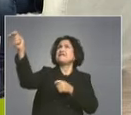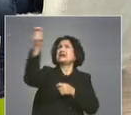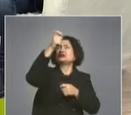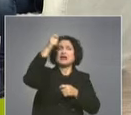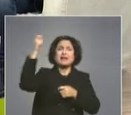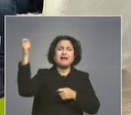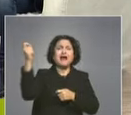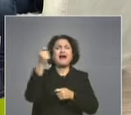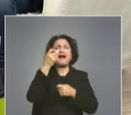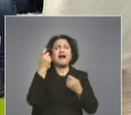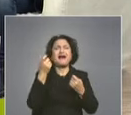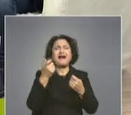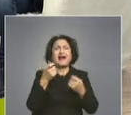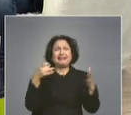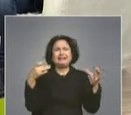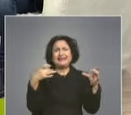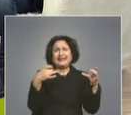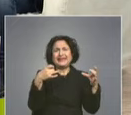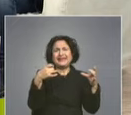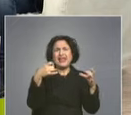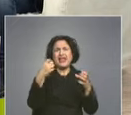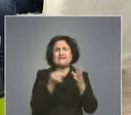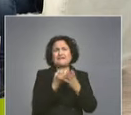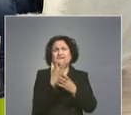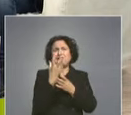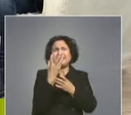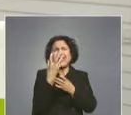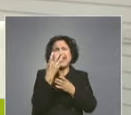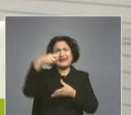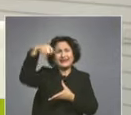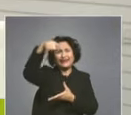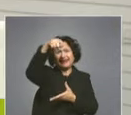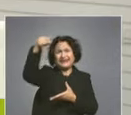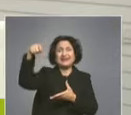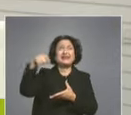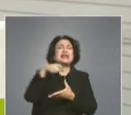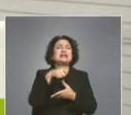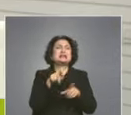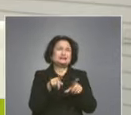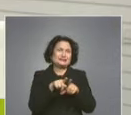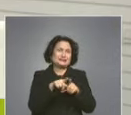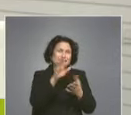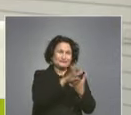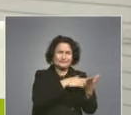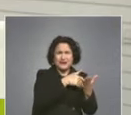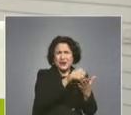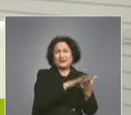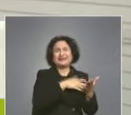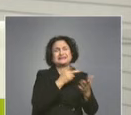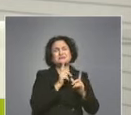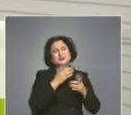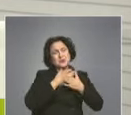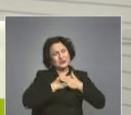динени фенери, с оная филия, с гореща лютаница, която може да отеши почти всяка детска скръп.